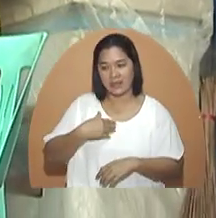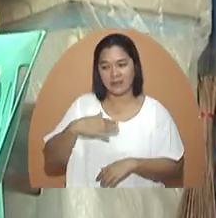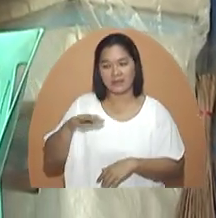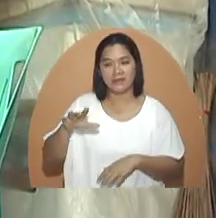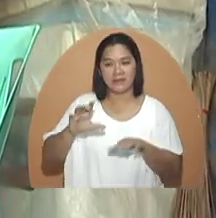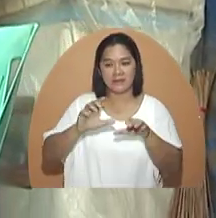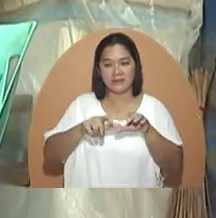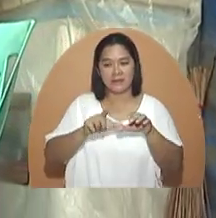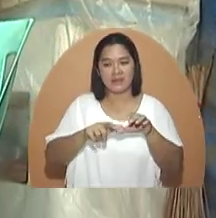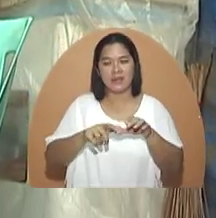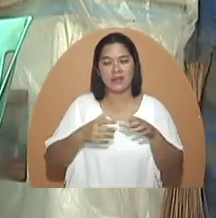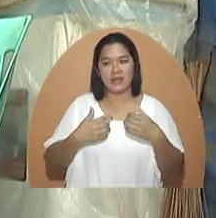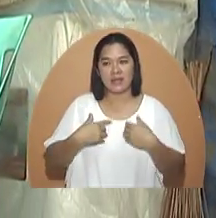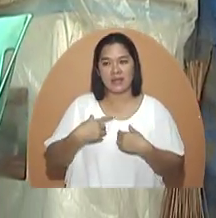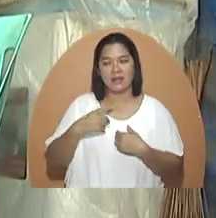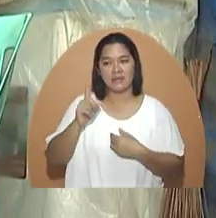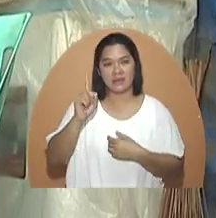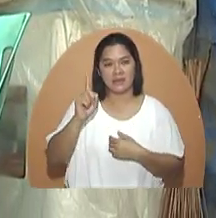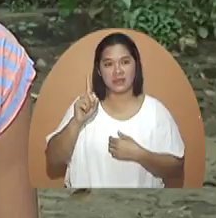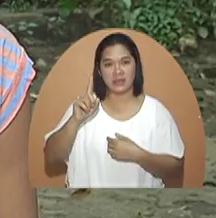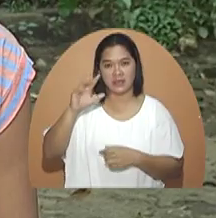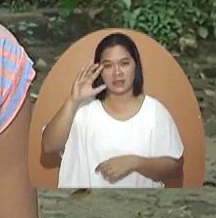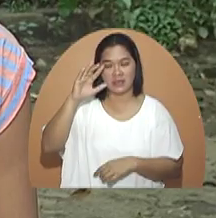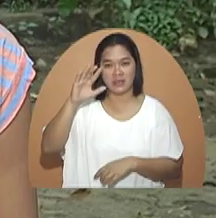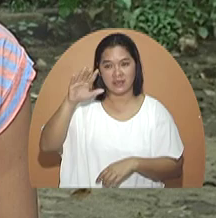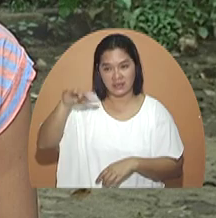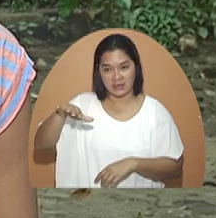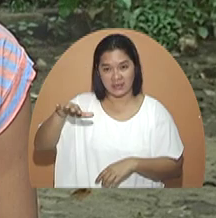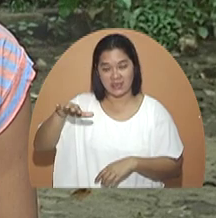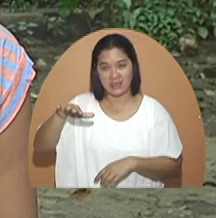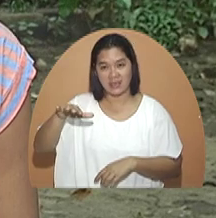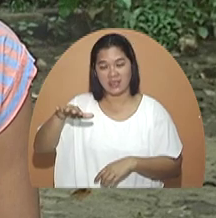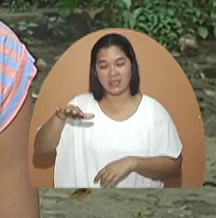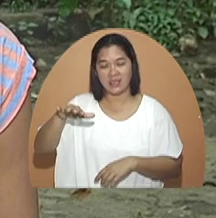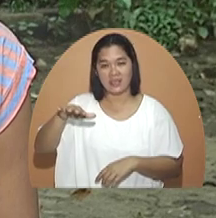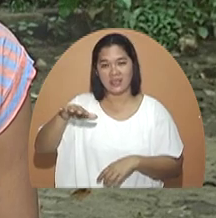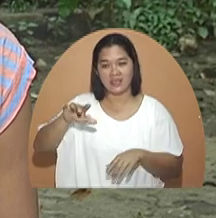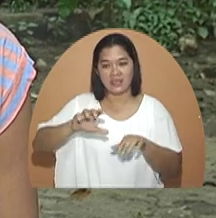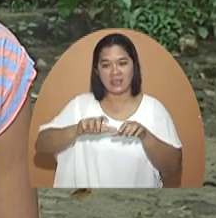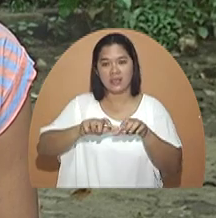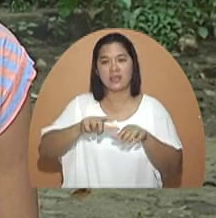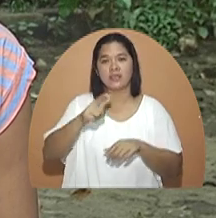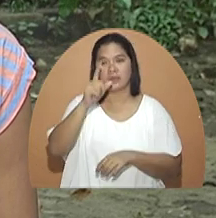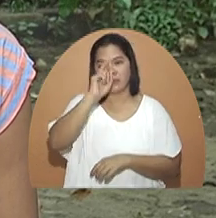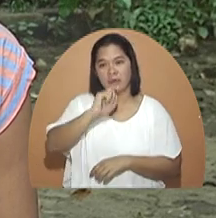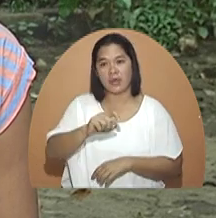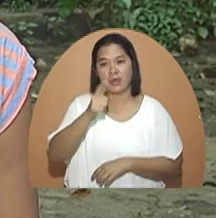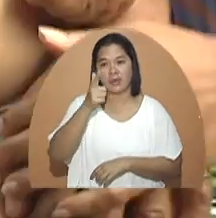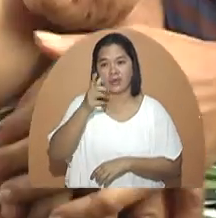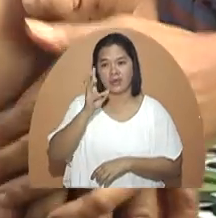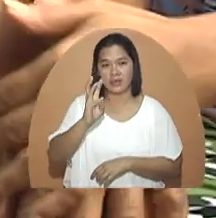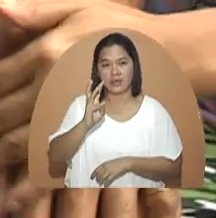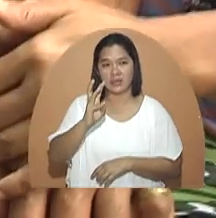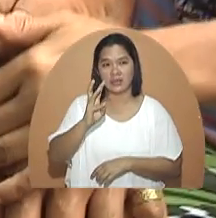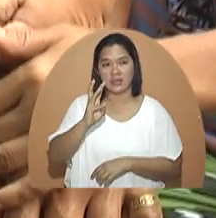kapansanan. May isa po akong anak, ma'am, na disabled, 26 years old na.